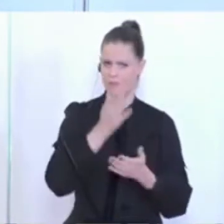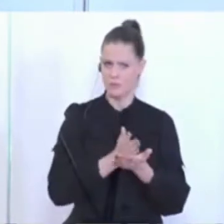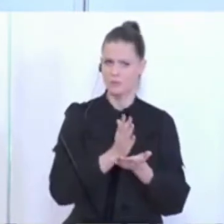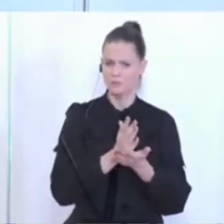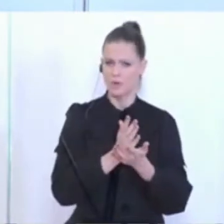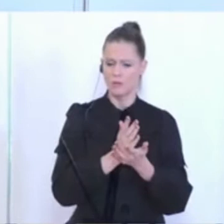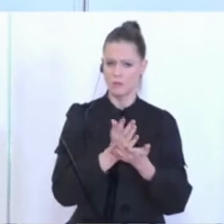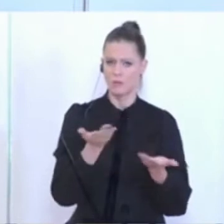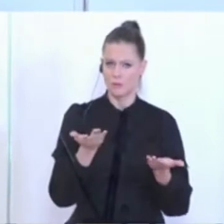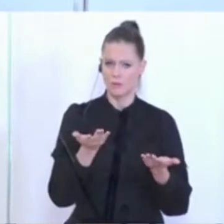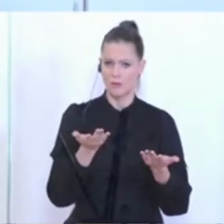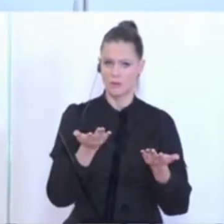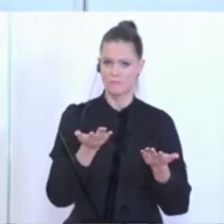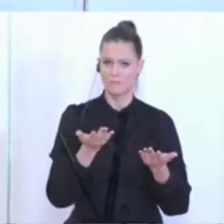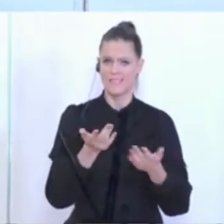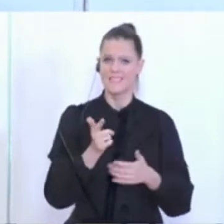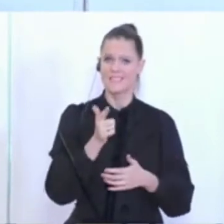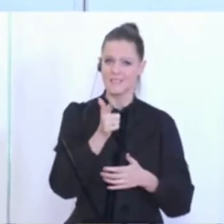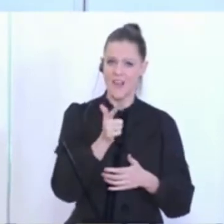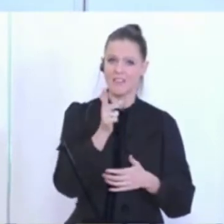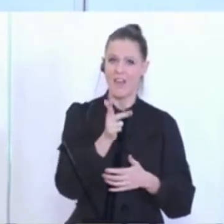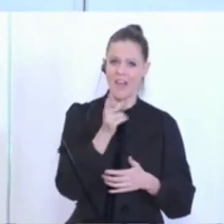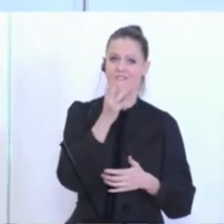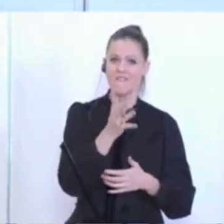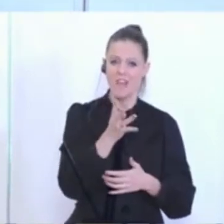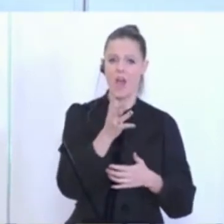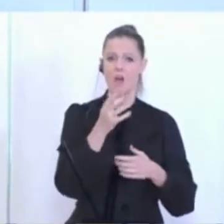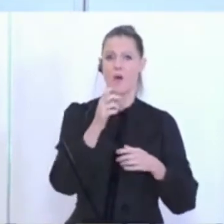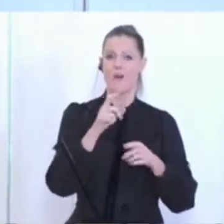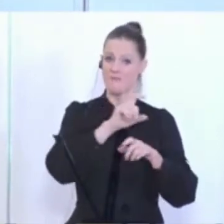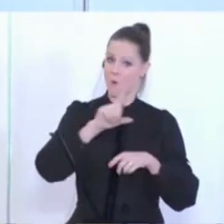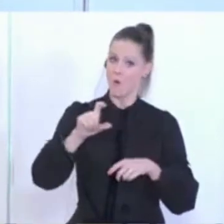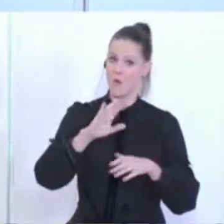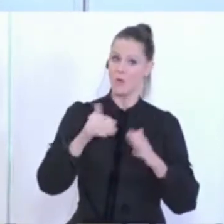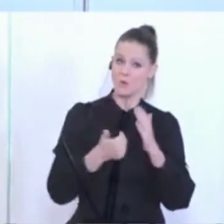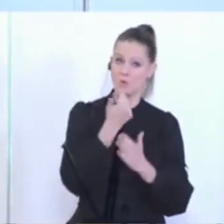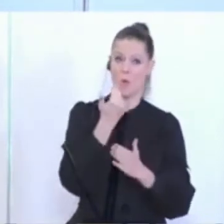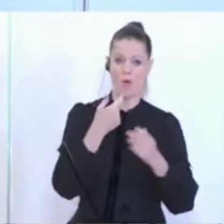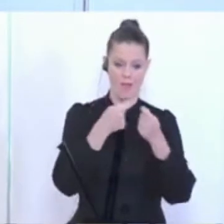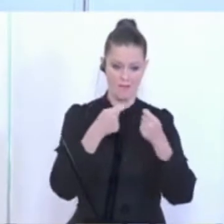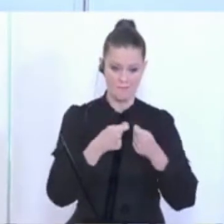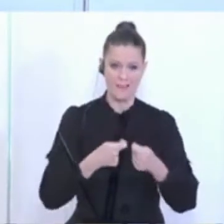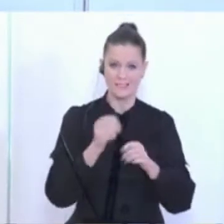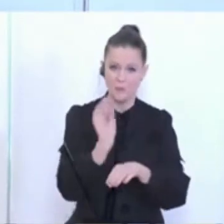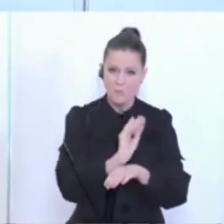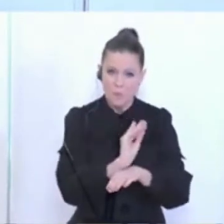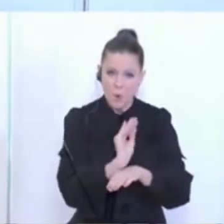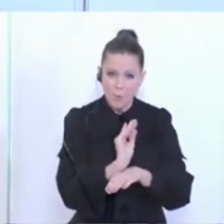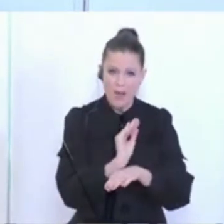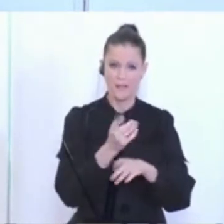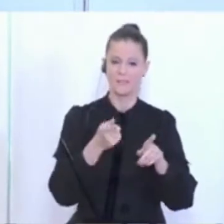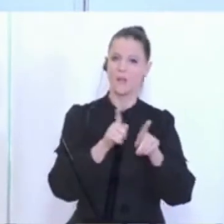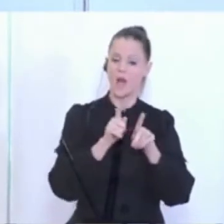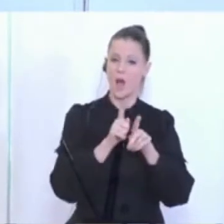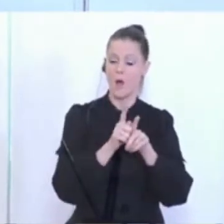auch, dass wir das alle zwei, drei, vier Wochen neu vermessen und beobachten, um dann möglicherweise